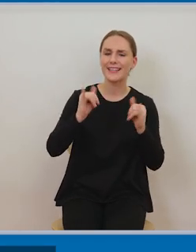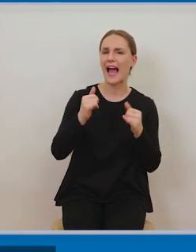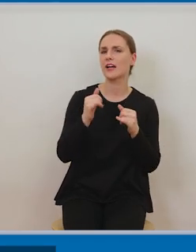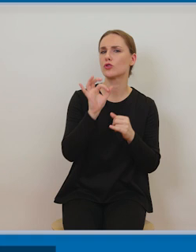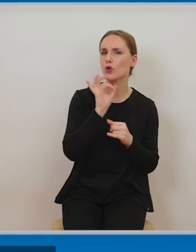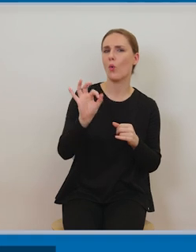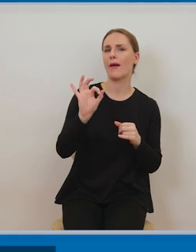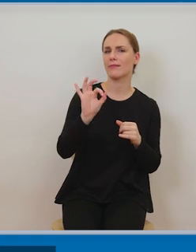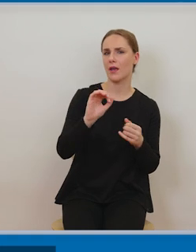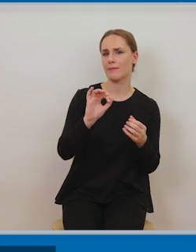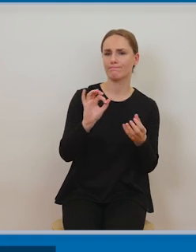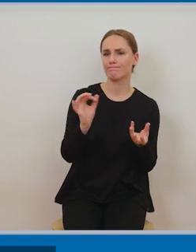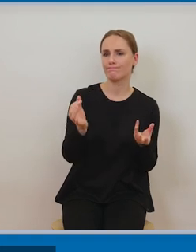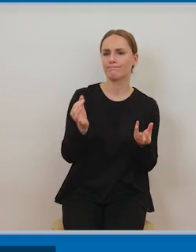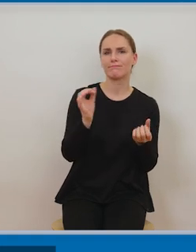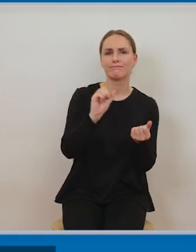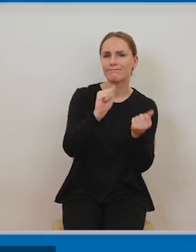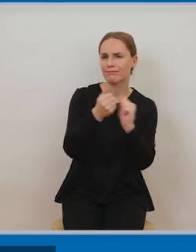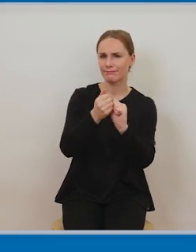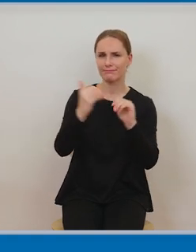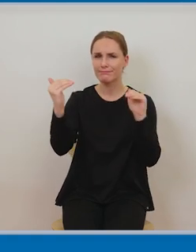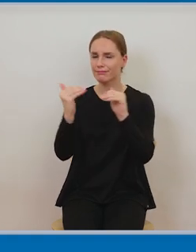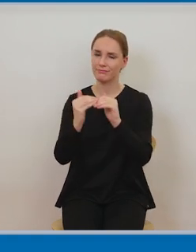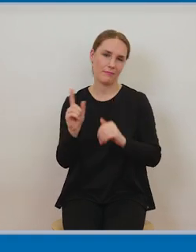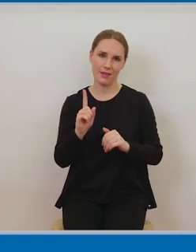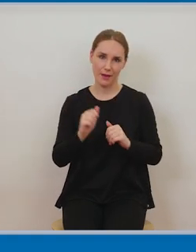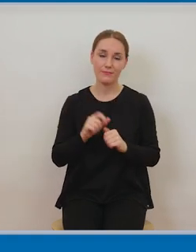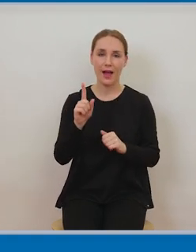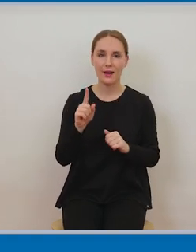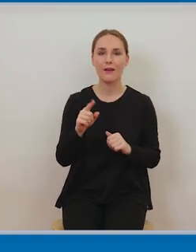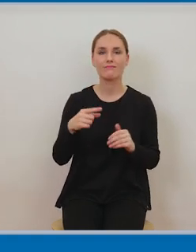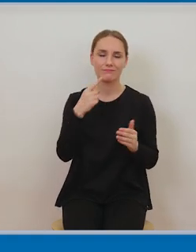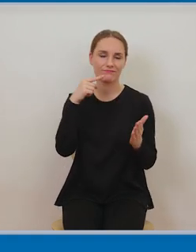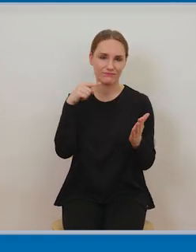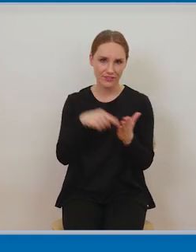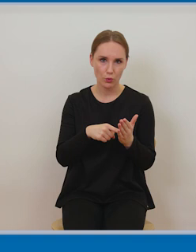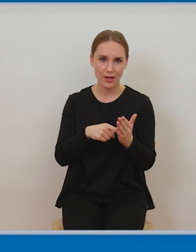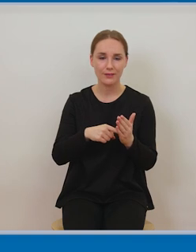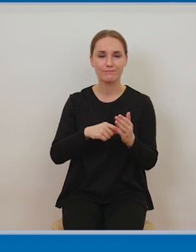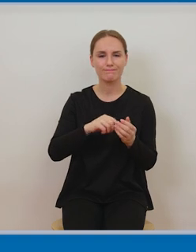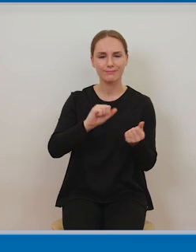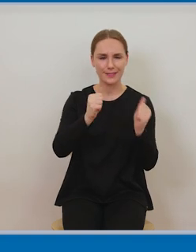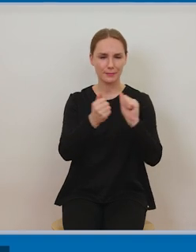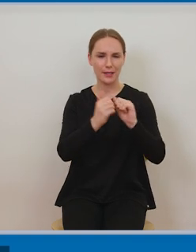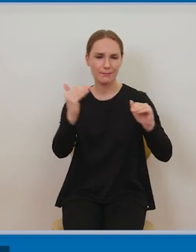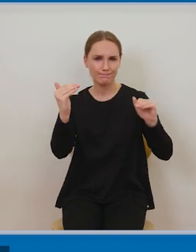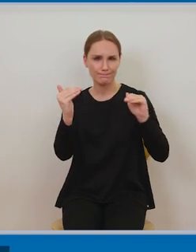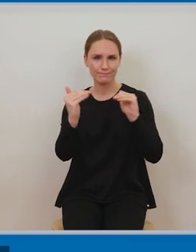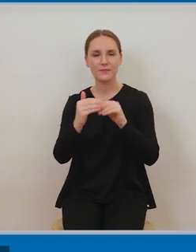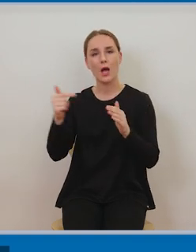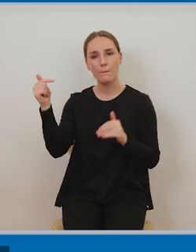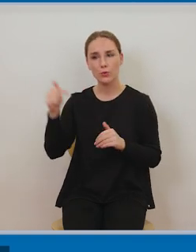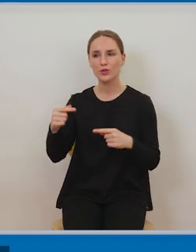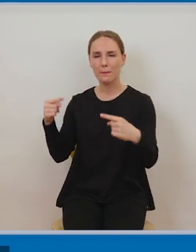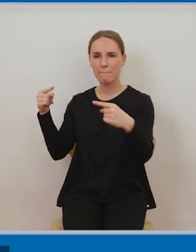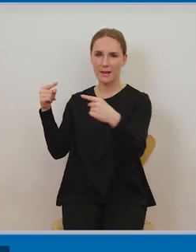przygotowywane materiały dla osób z niepełnosprawnością słuchową, w inny sposób dla osób z niepełnosprawnością wzrokową. W tym pierwszym przypadku